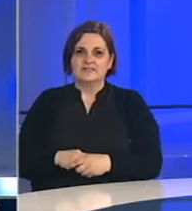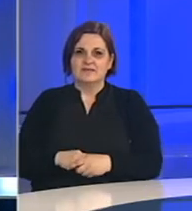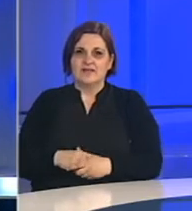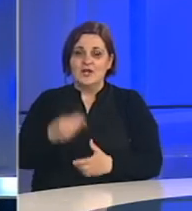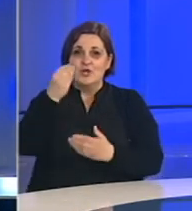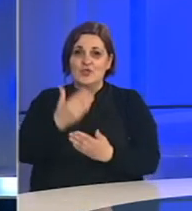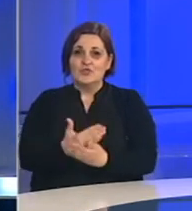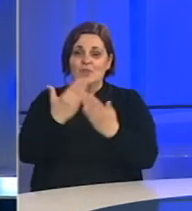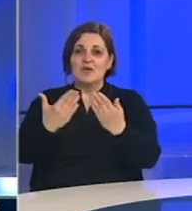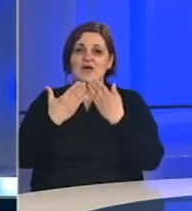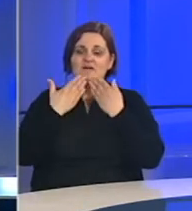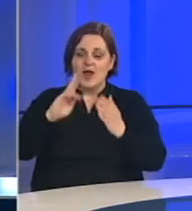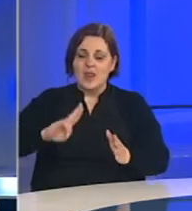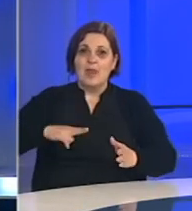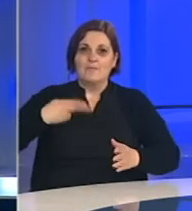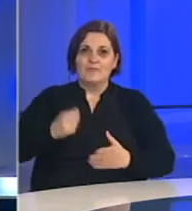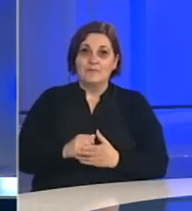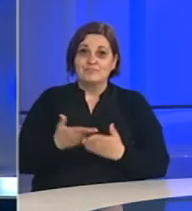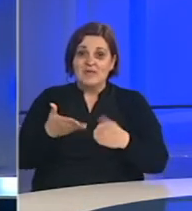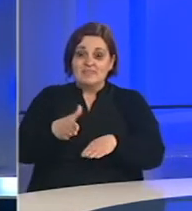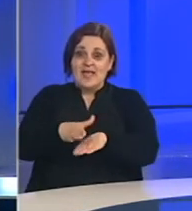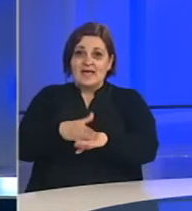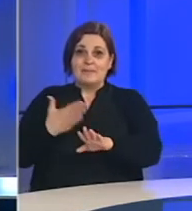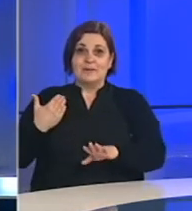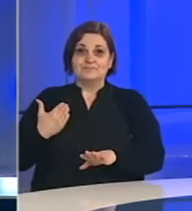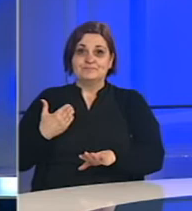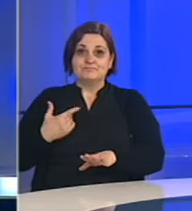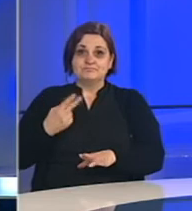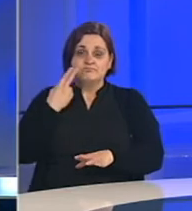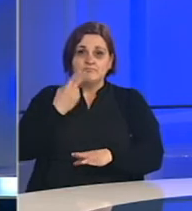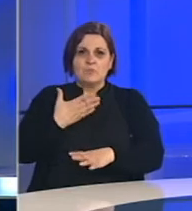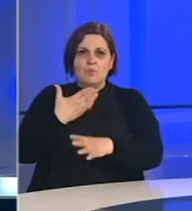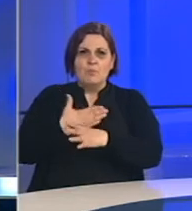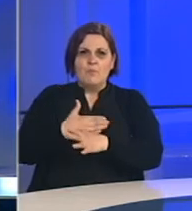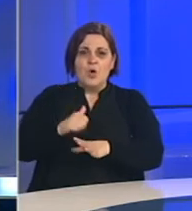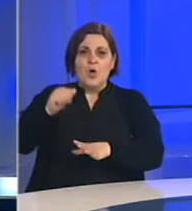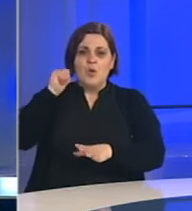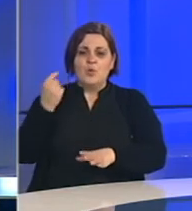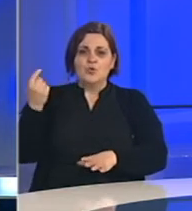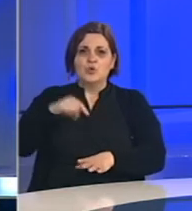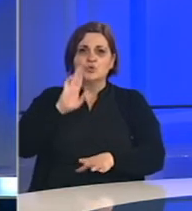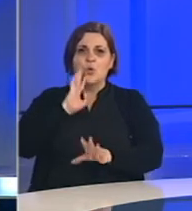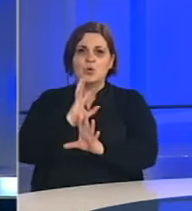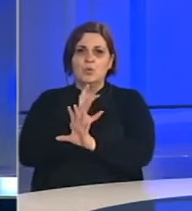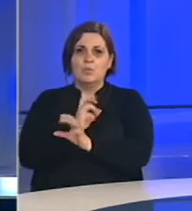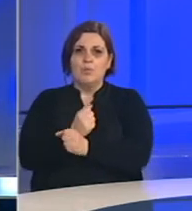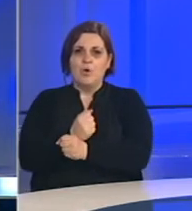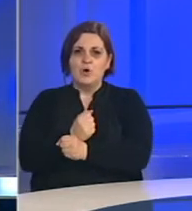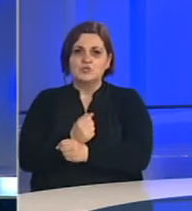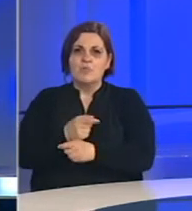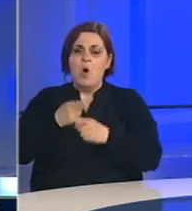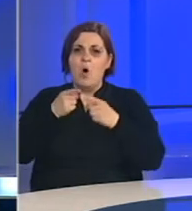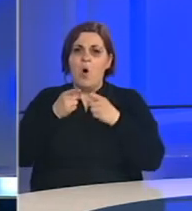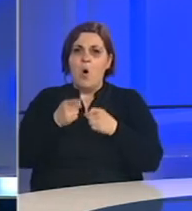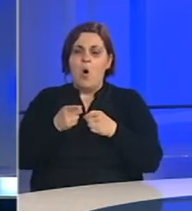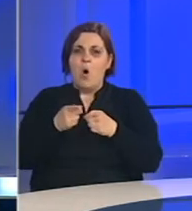Dobar dan i hvala na pozivu. Evo da krenemo najprije sa osvrtom na pomoć koja je jučer stigla u Bosnu i Hercegovinu. Ona je, da